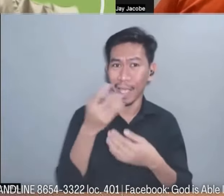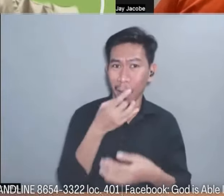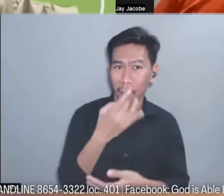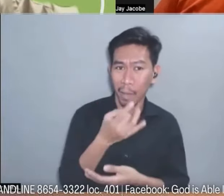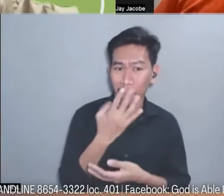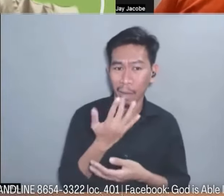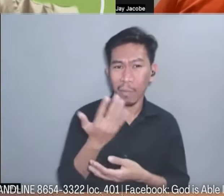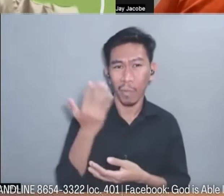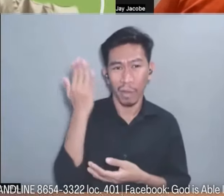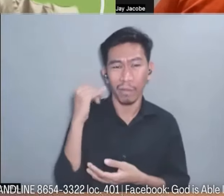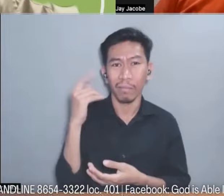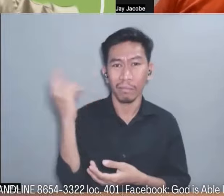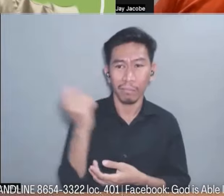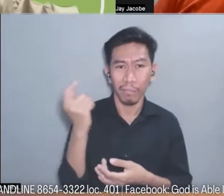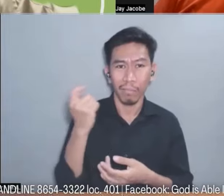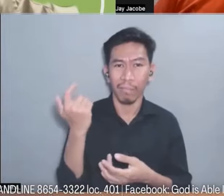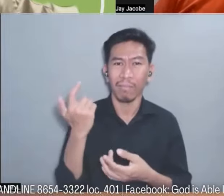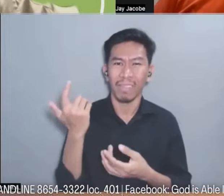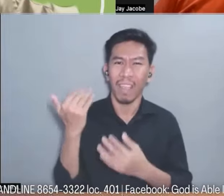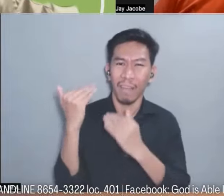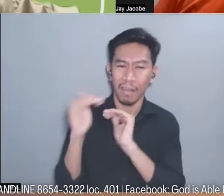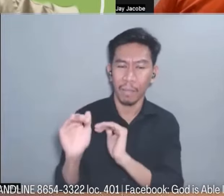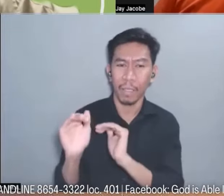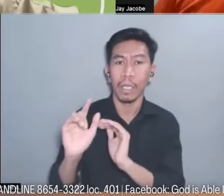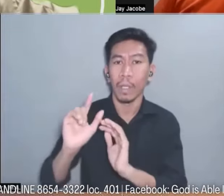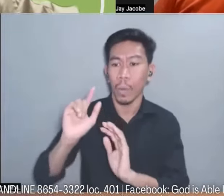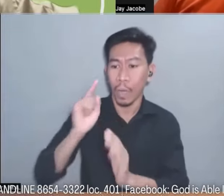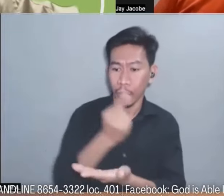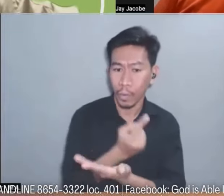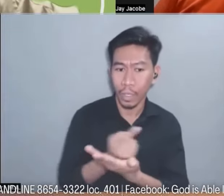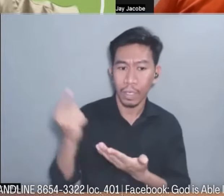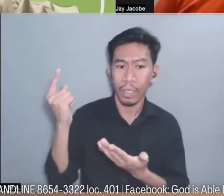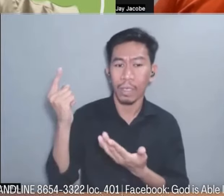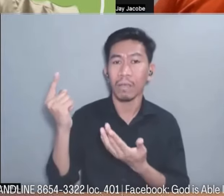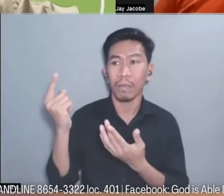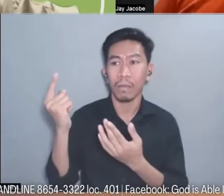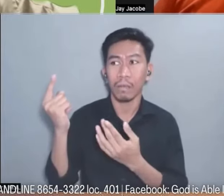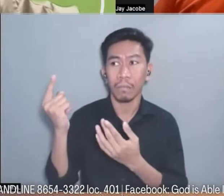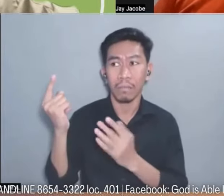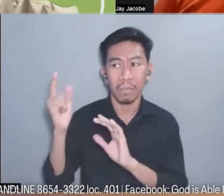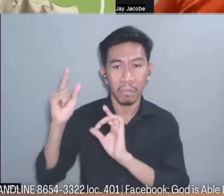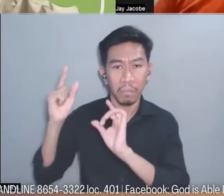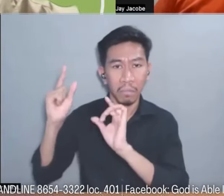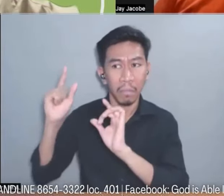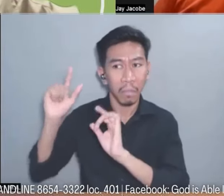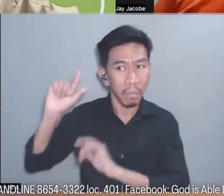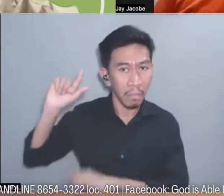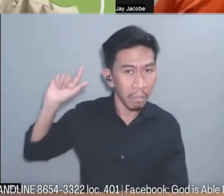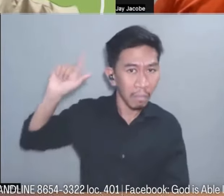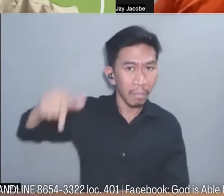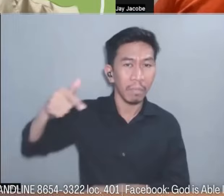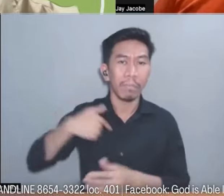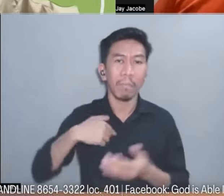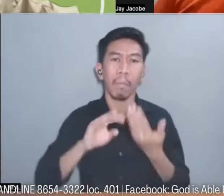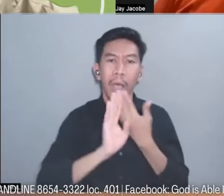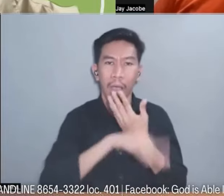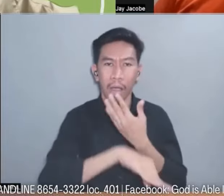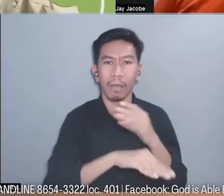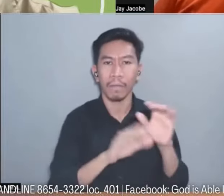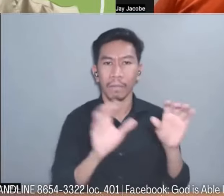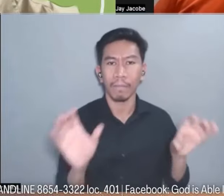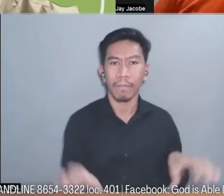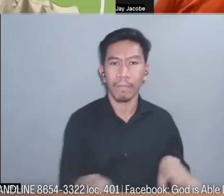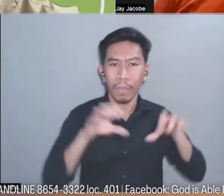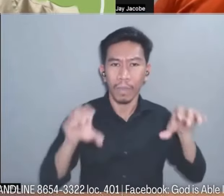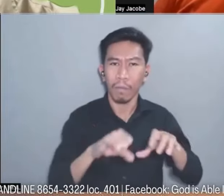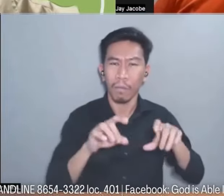after one week siguro ay bumalik na ako sa trabaho pero nung pagbalik ko po sa trabaho ay talagang hindi ko